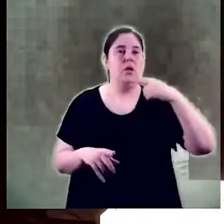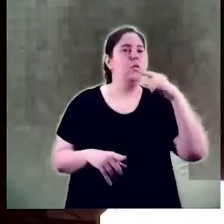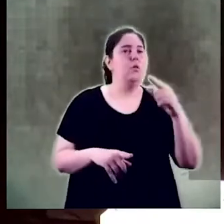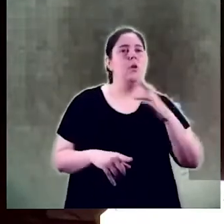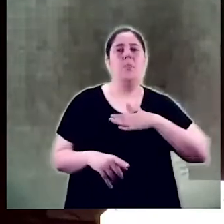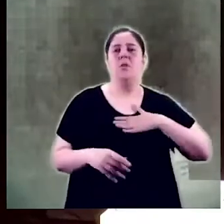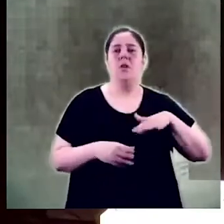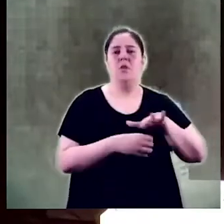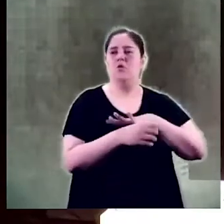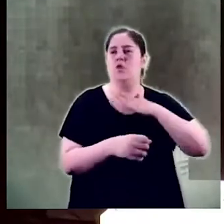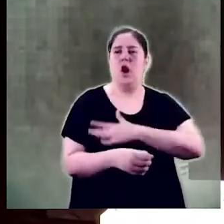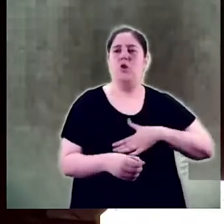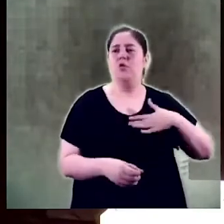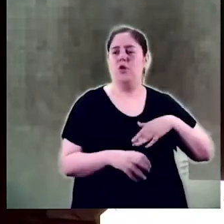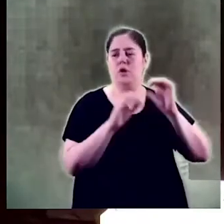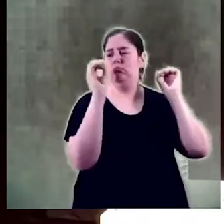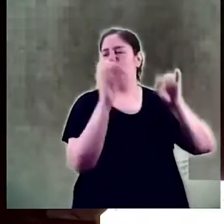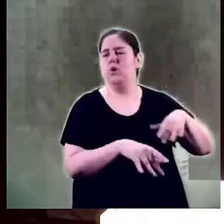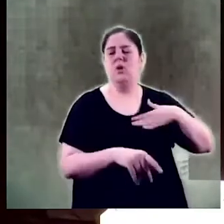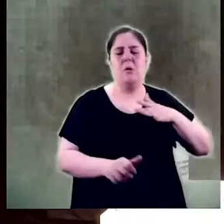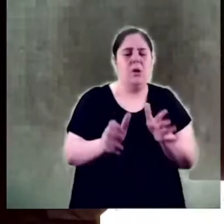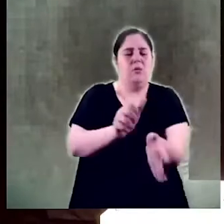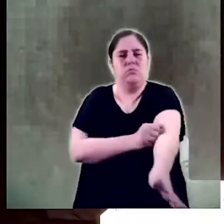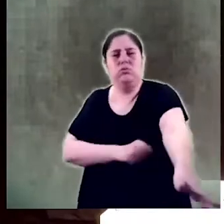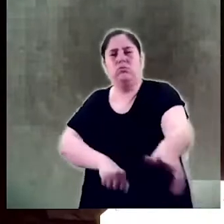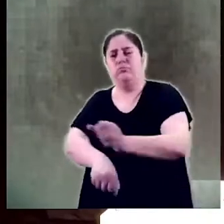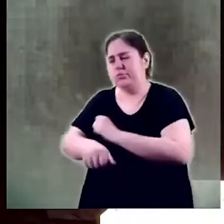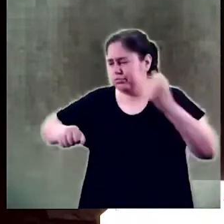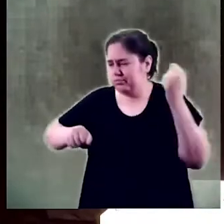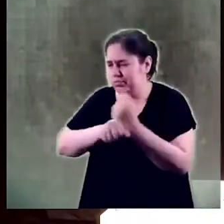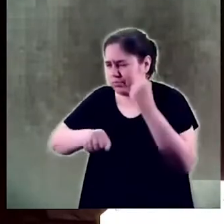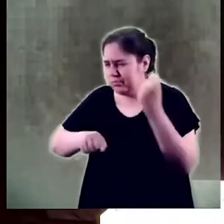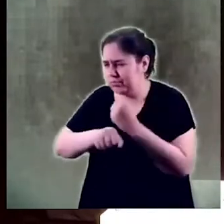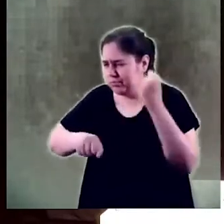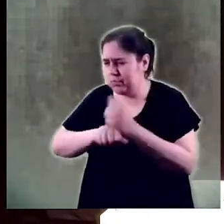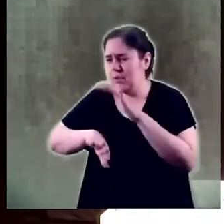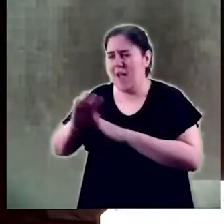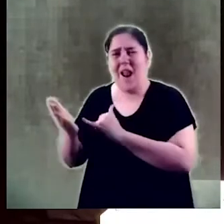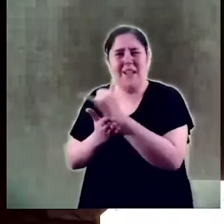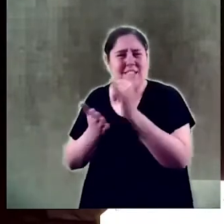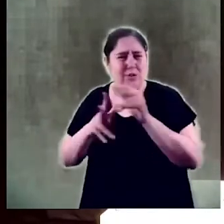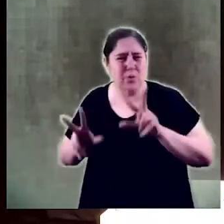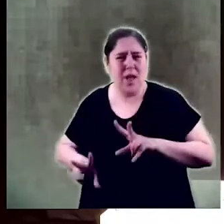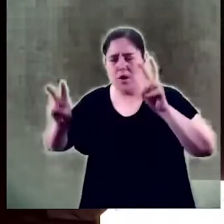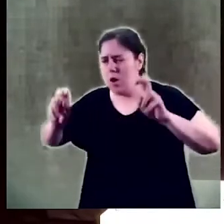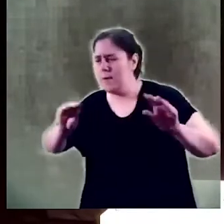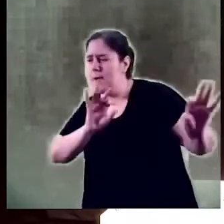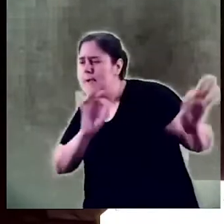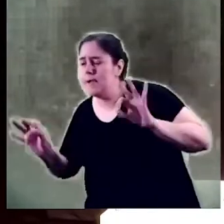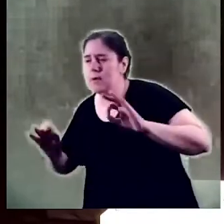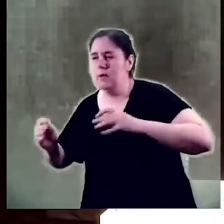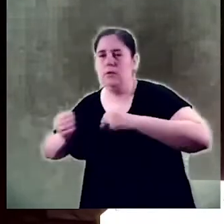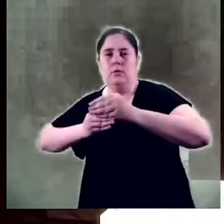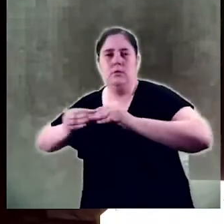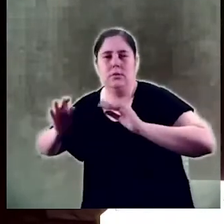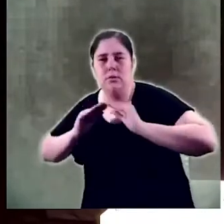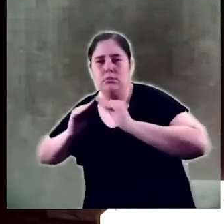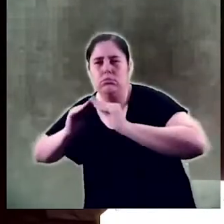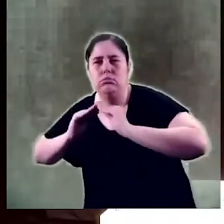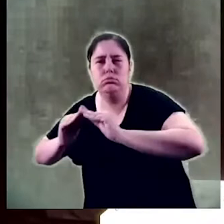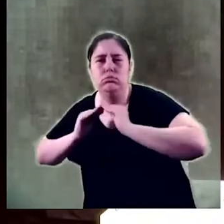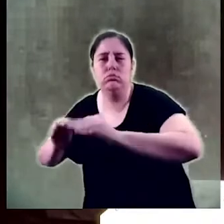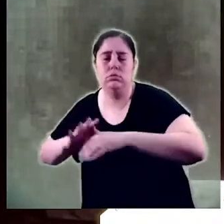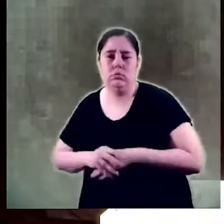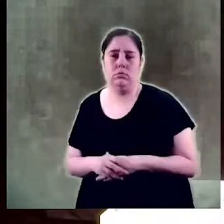dubtat en abandonar les seves zones de confort, s'han arremangat i s'han posat a aixecar assignatures noves. Permeteu-me el